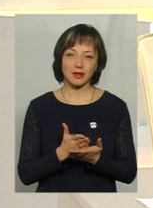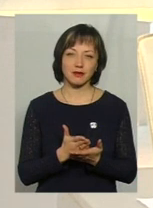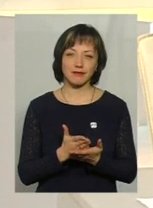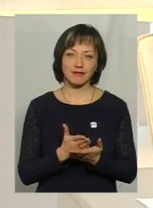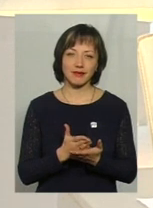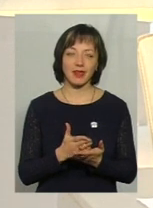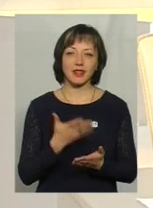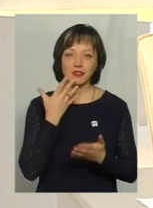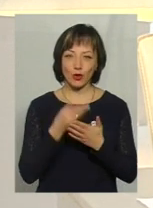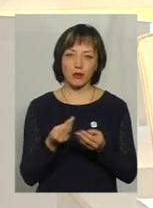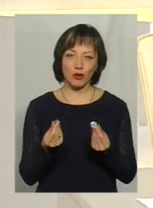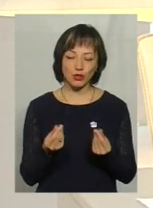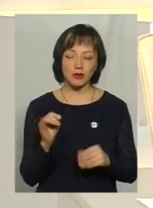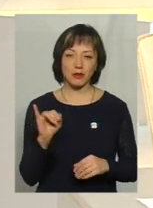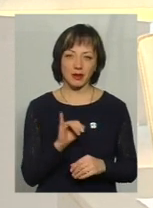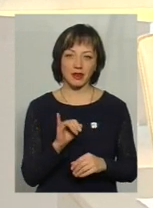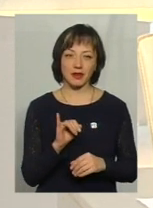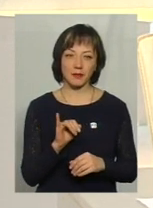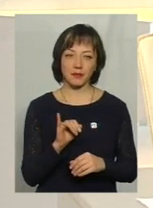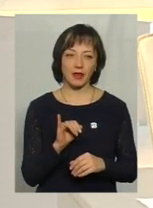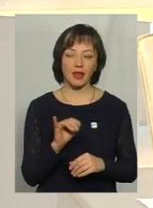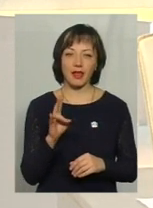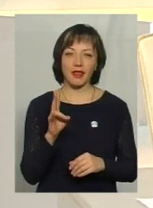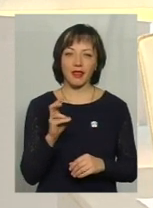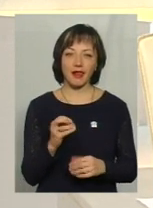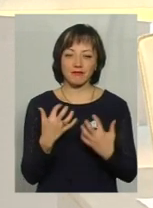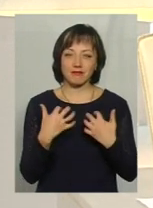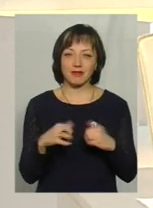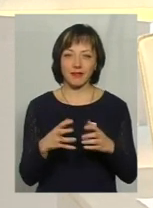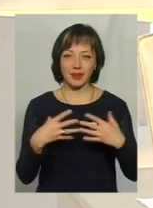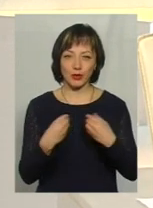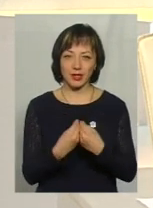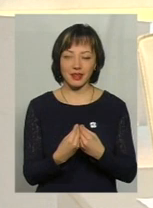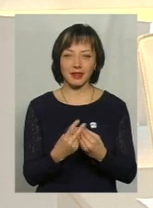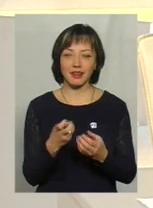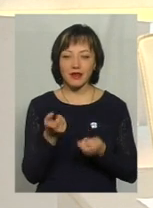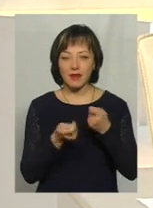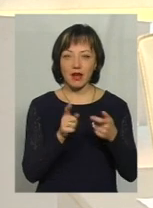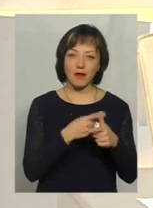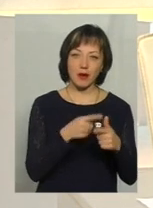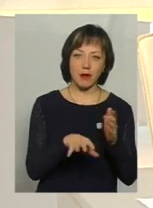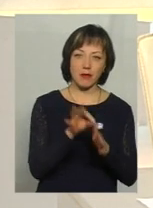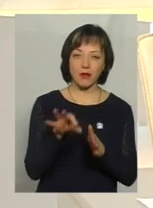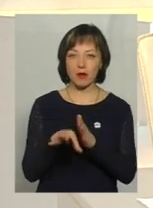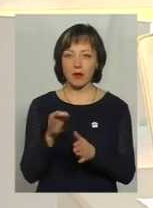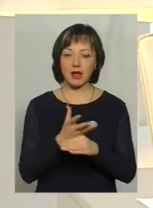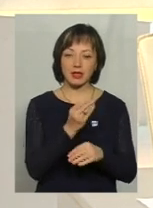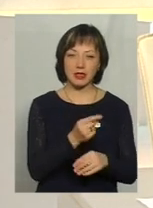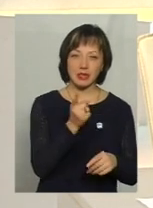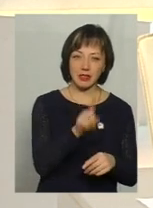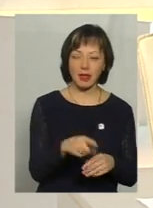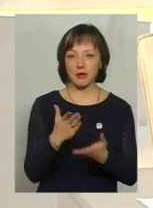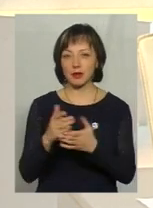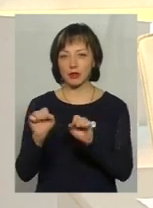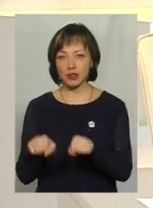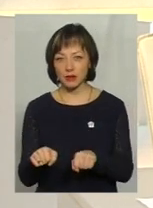своїми грошима і не відривати їх від родин, від серця не вибирати або-або, а платити і за це, і